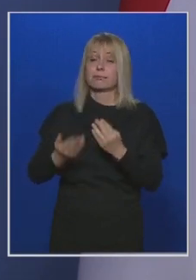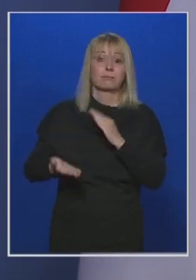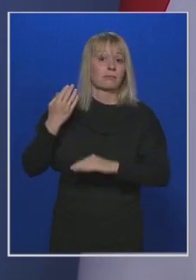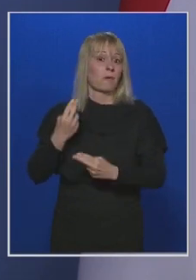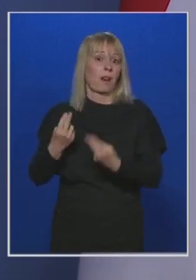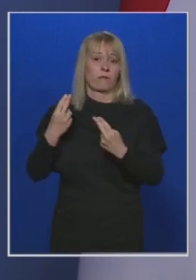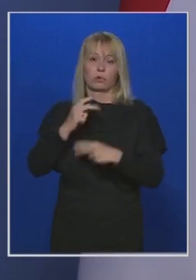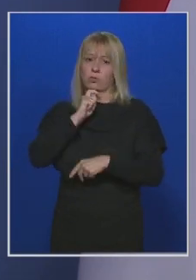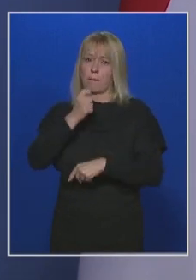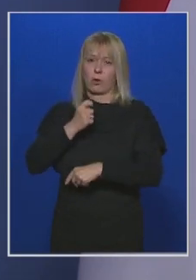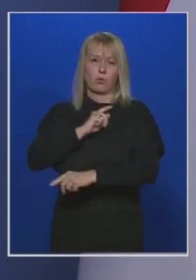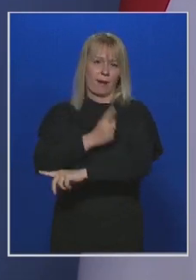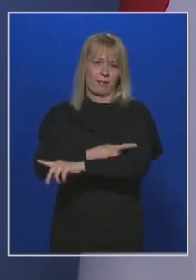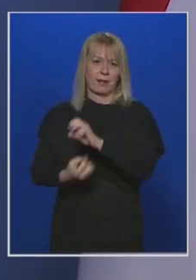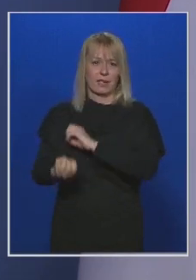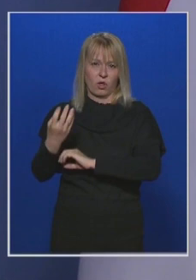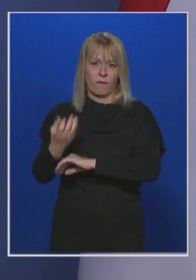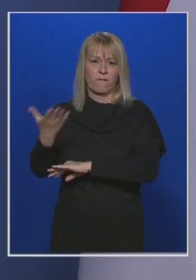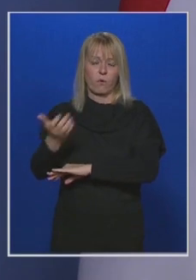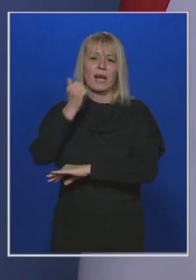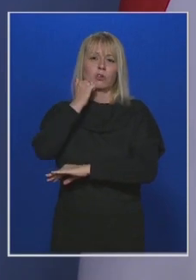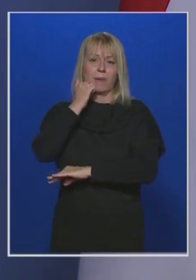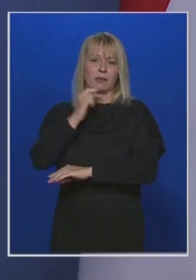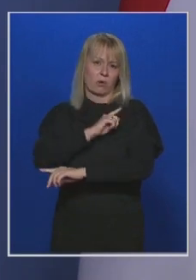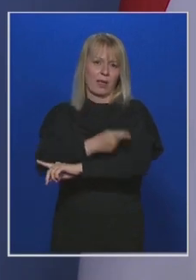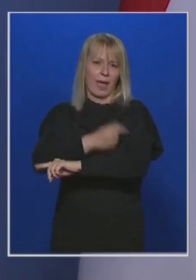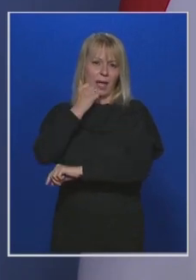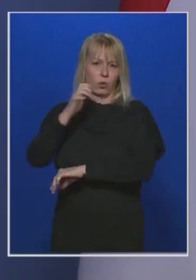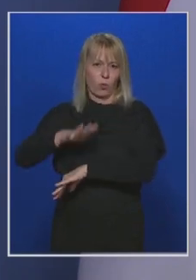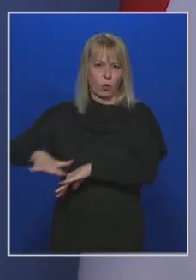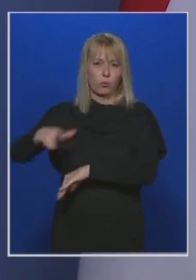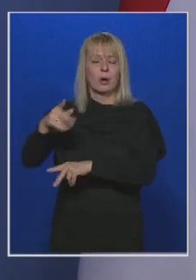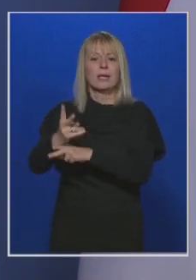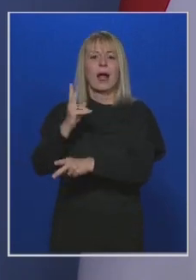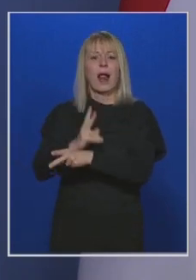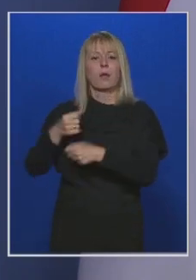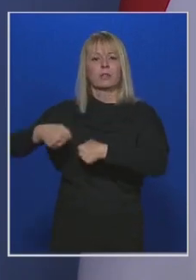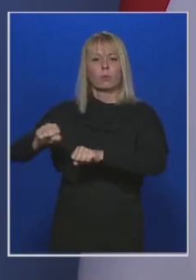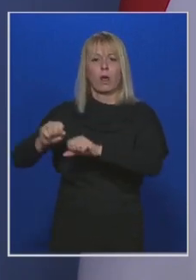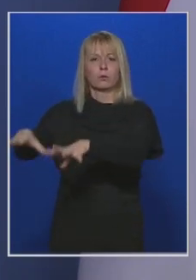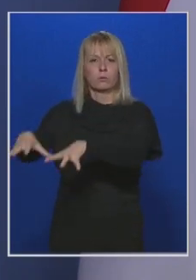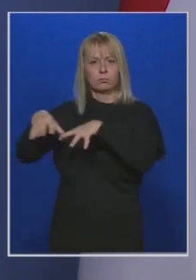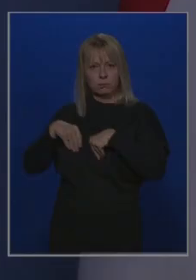magyar energiaforrás az a mátrai erőmű, ezért ennek állami tulajdonba vételét a kormány indokoltnak látta.